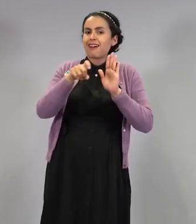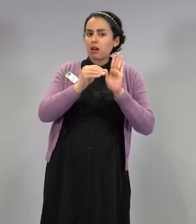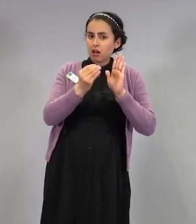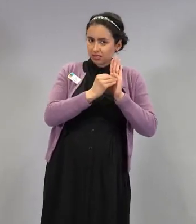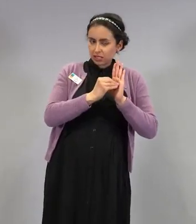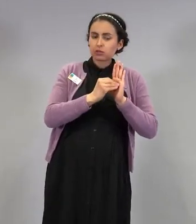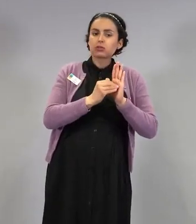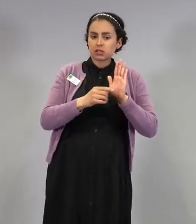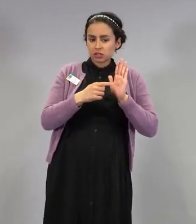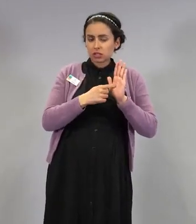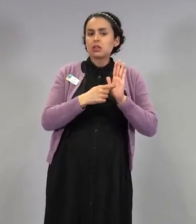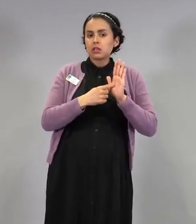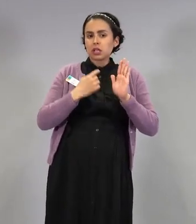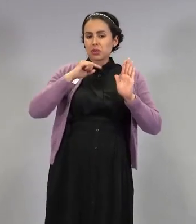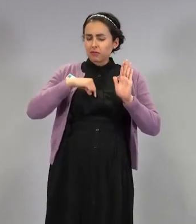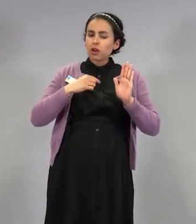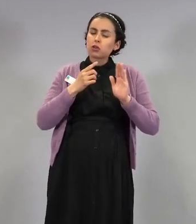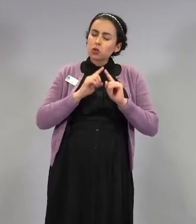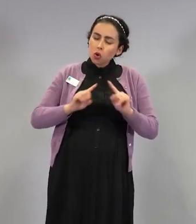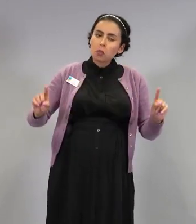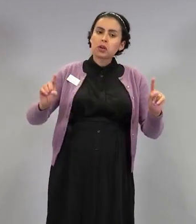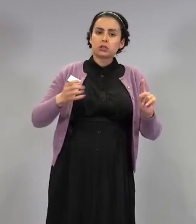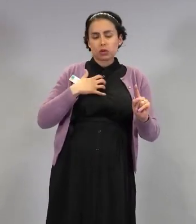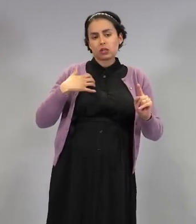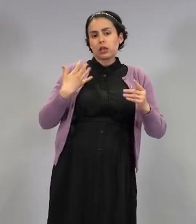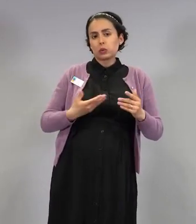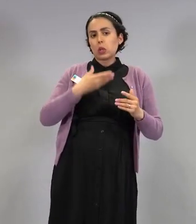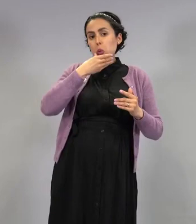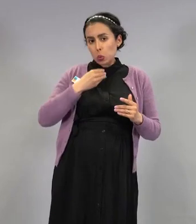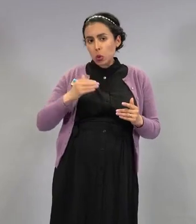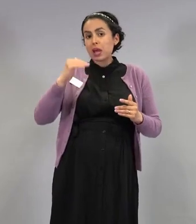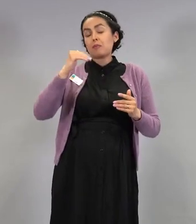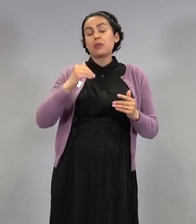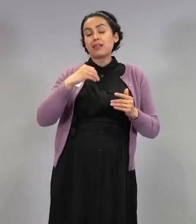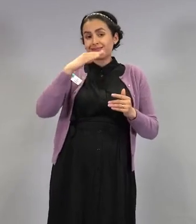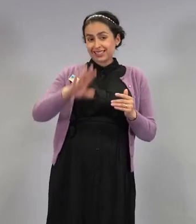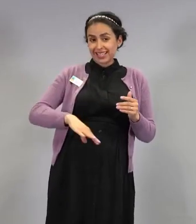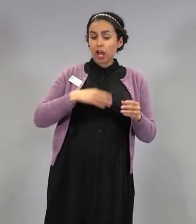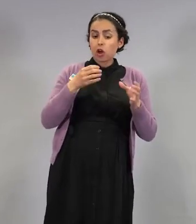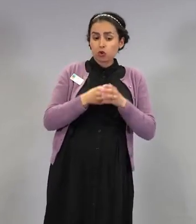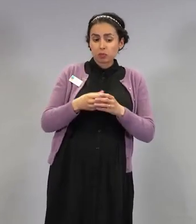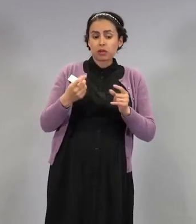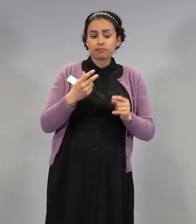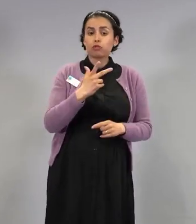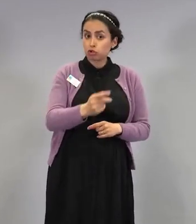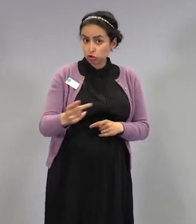ikäryhmiä alaspäin. Tällainen tilanne. Haluaisit Hanna vielä sanoa myös tähän jotakin?